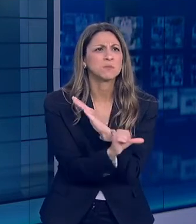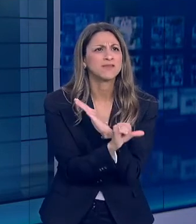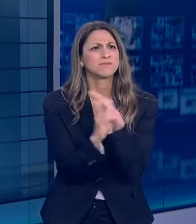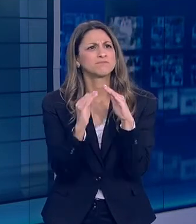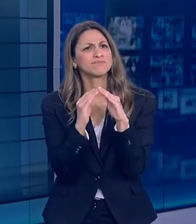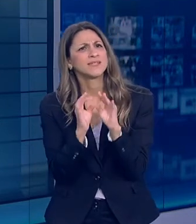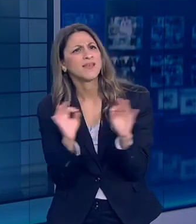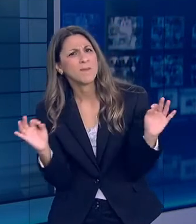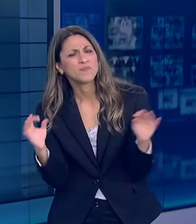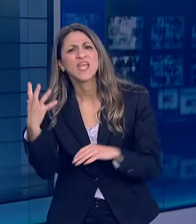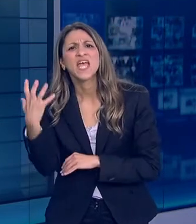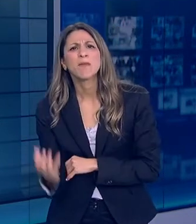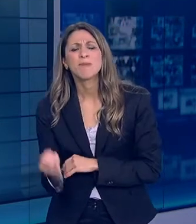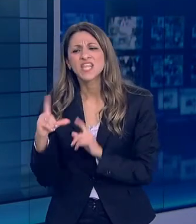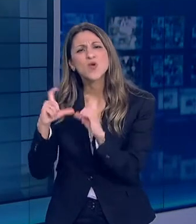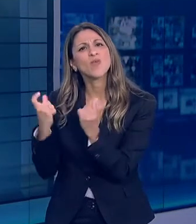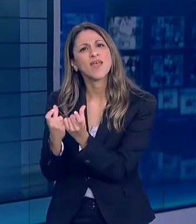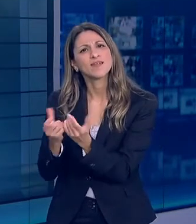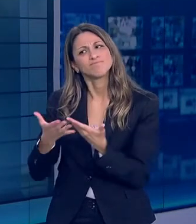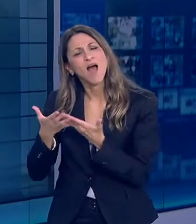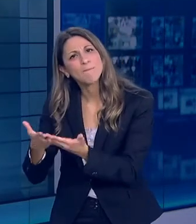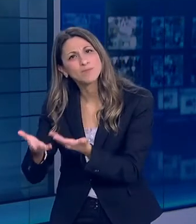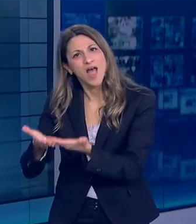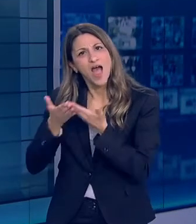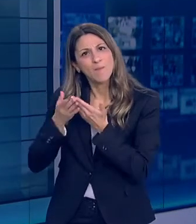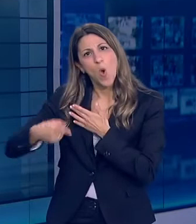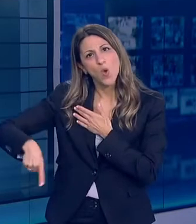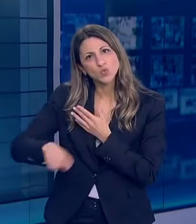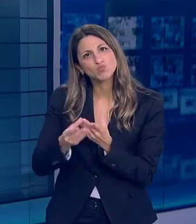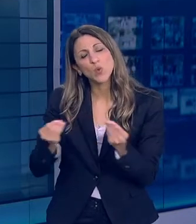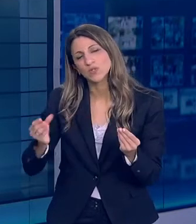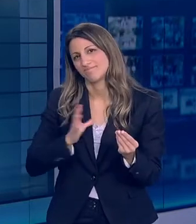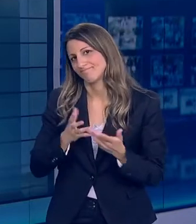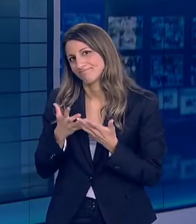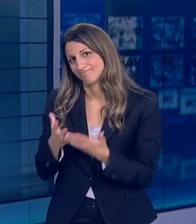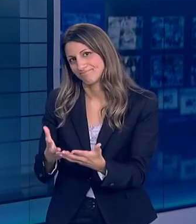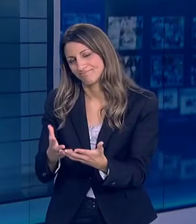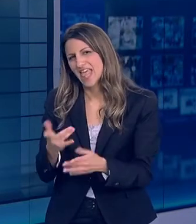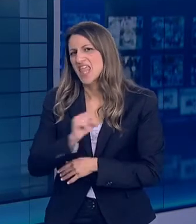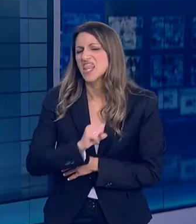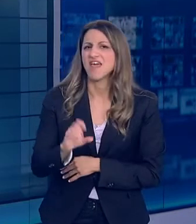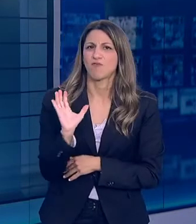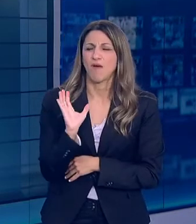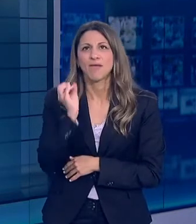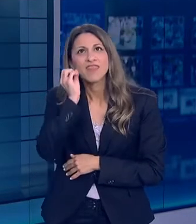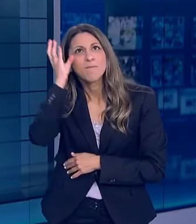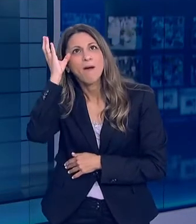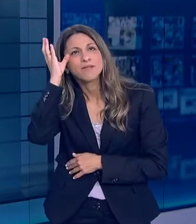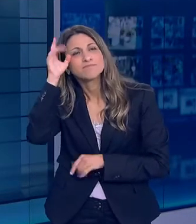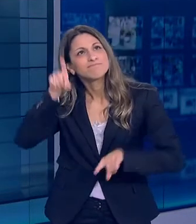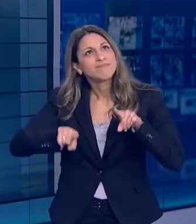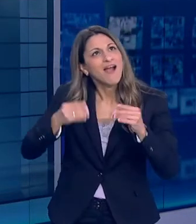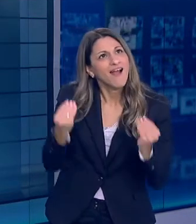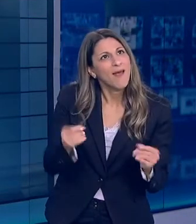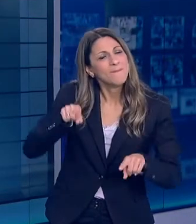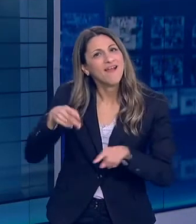Μου φτάνει που αγαπάω τέσσερις ανθρώπους Πολλοί Που δεν φοβάμαι να θυμάμαι Που δεν